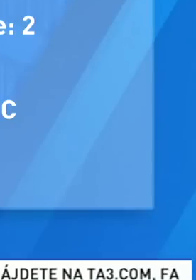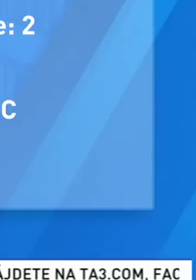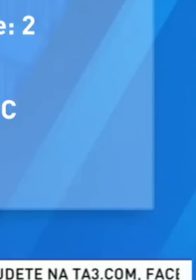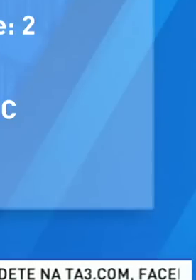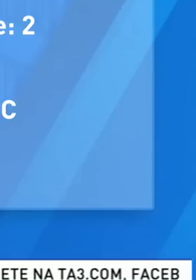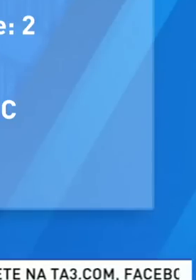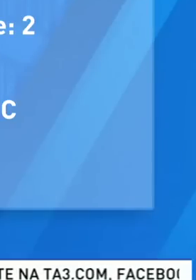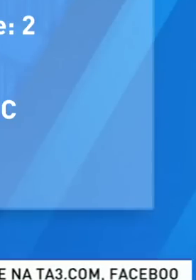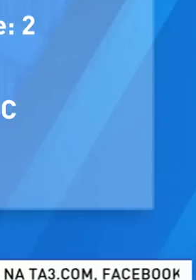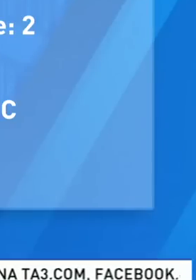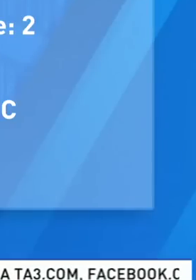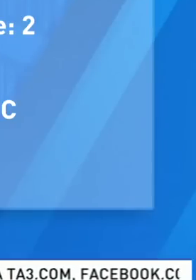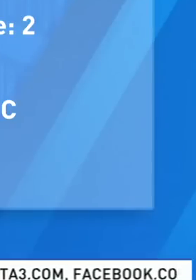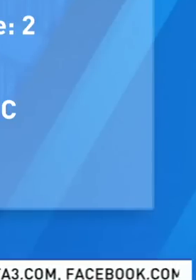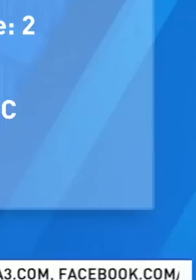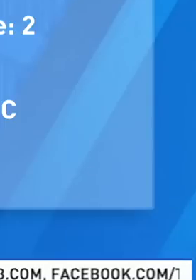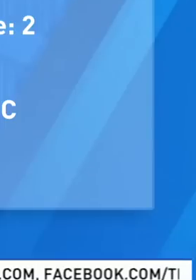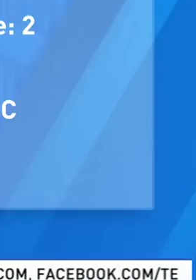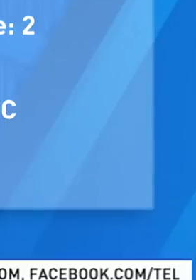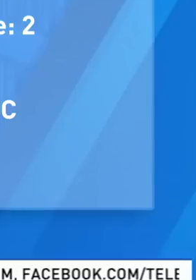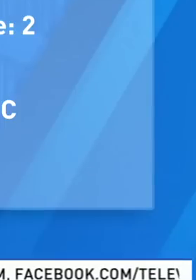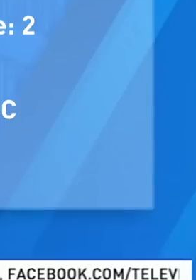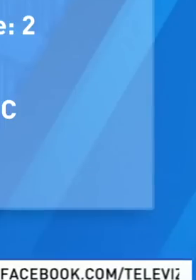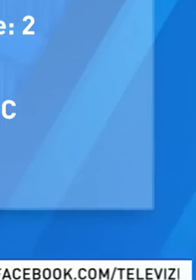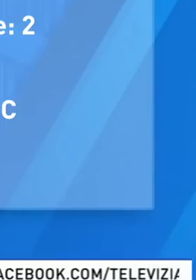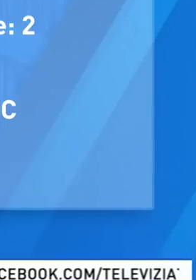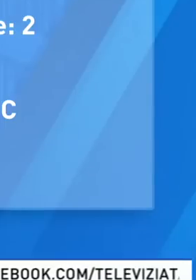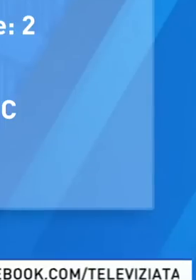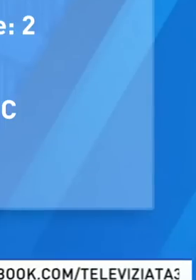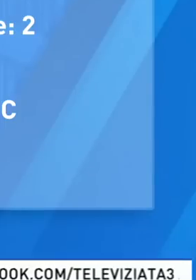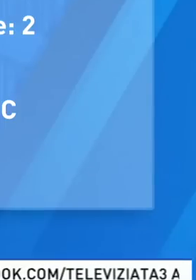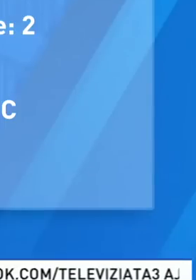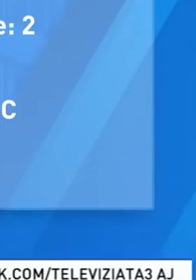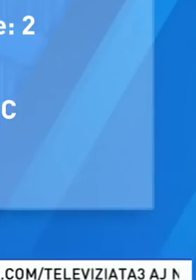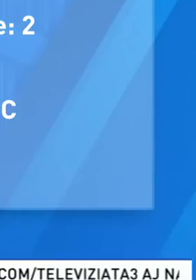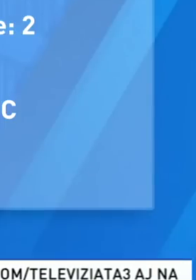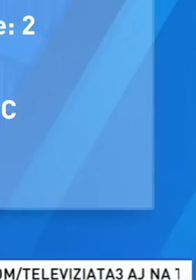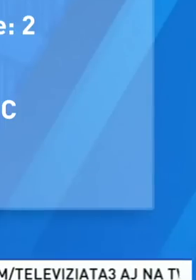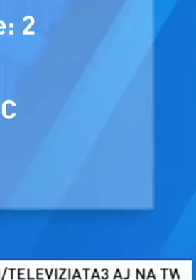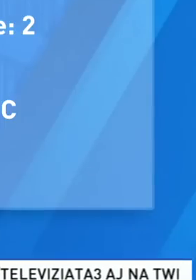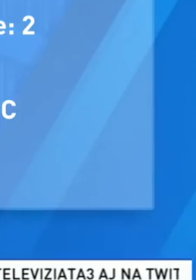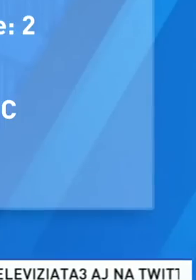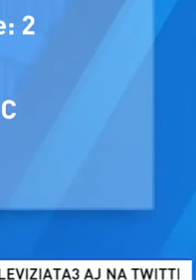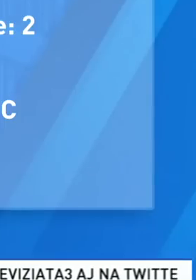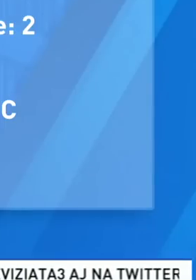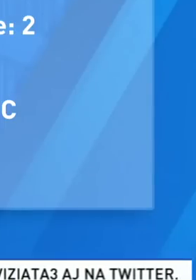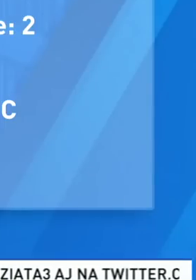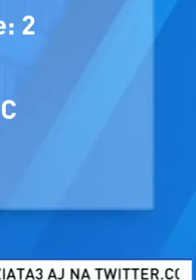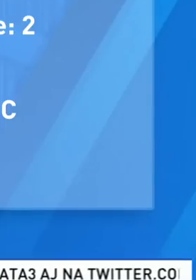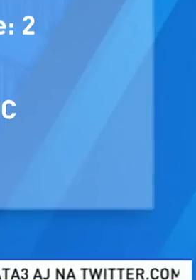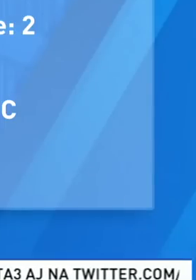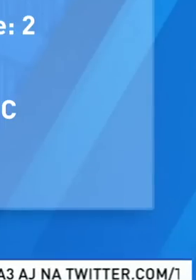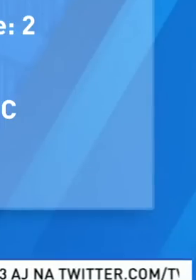-demokratické hnutie. Má 48 rokov a žije v Levoči. V súčasnosti je predsedom Prešovského